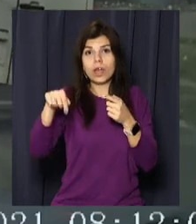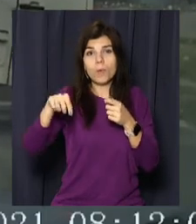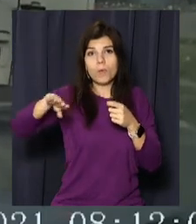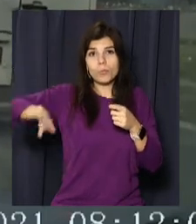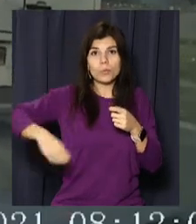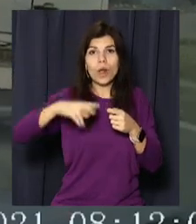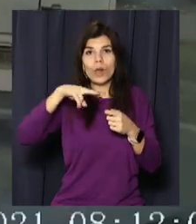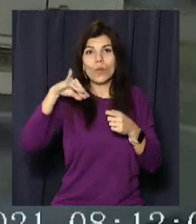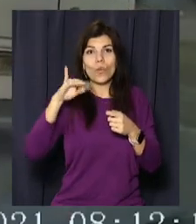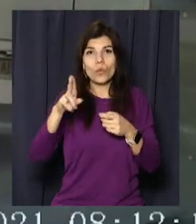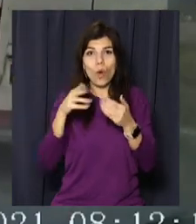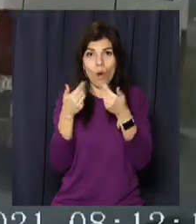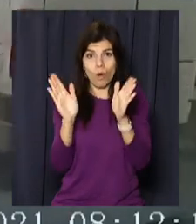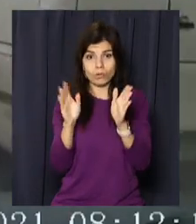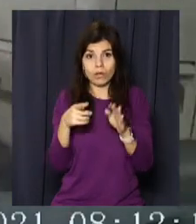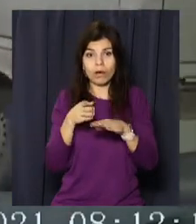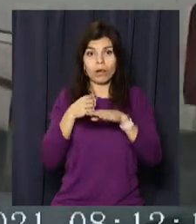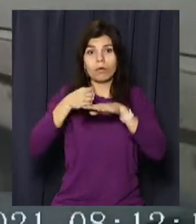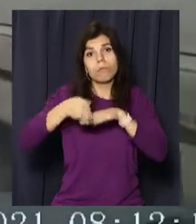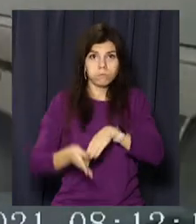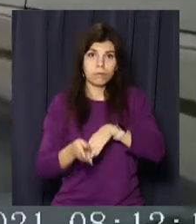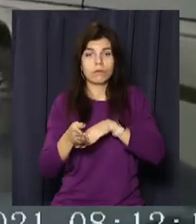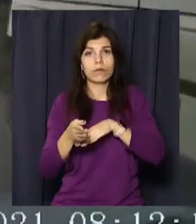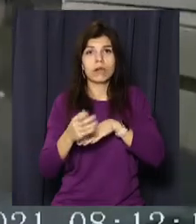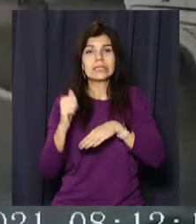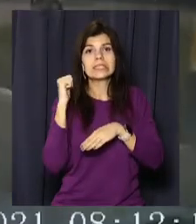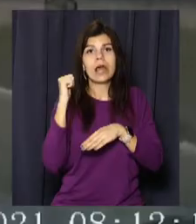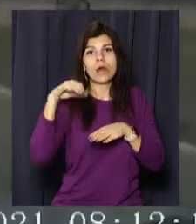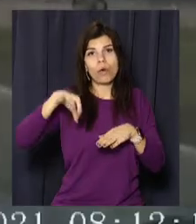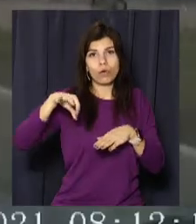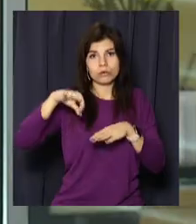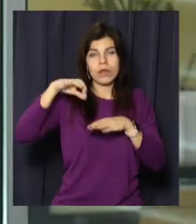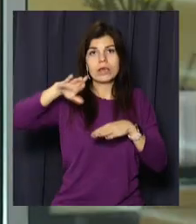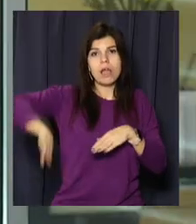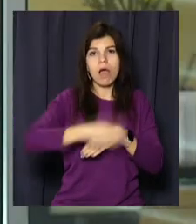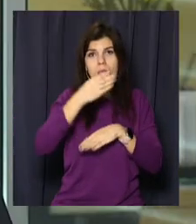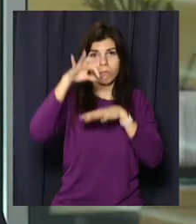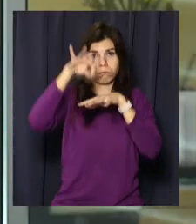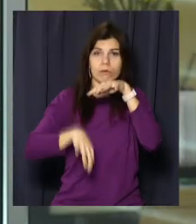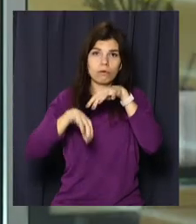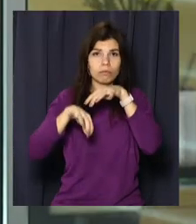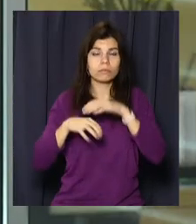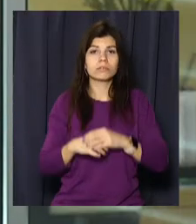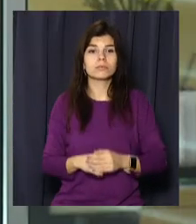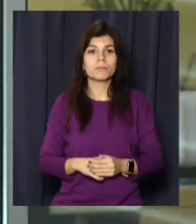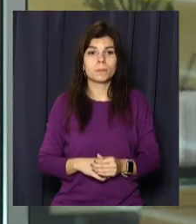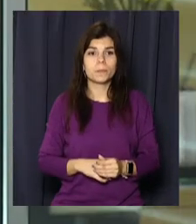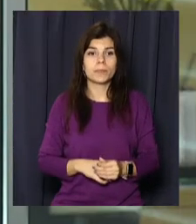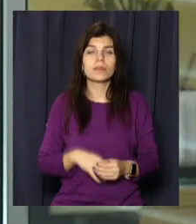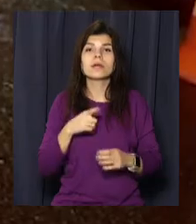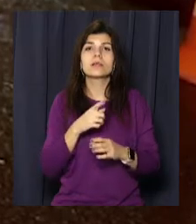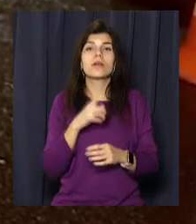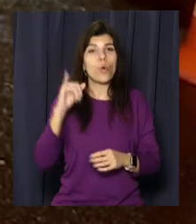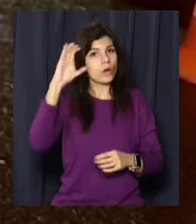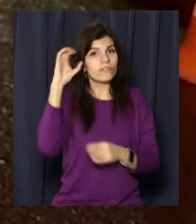порушив плани. Маршрутку підкинула і вона втрапила заднім колесом у яму. Смерть під колесами. У кривому розі